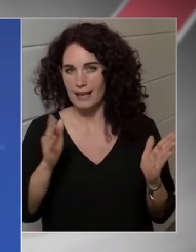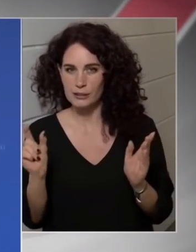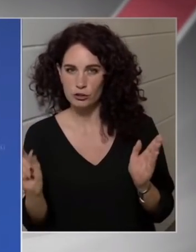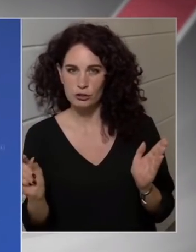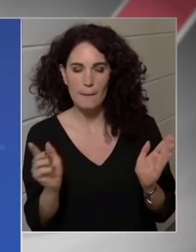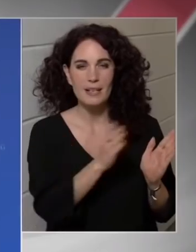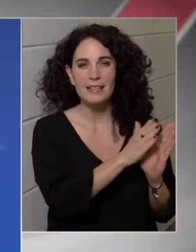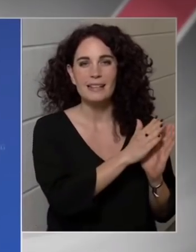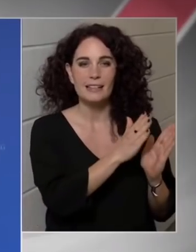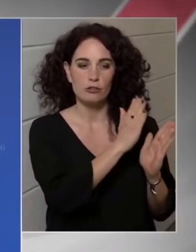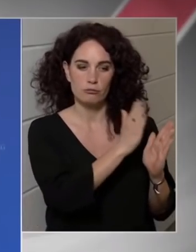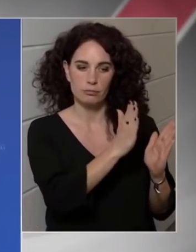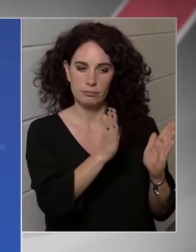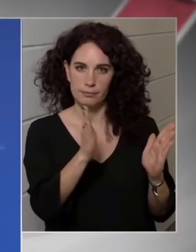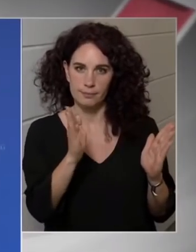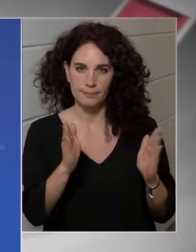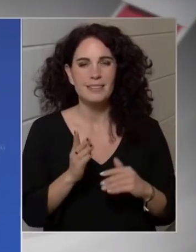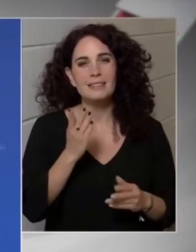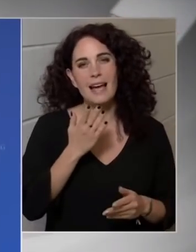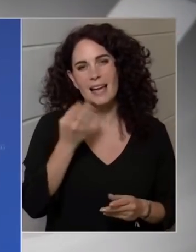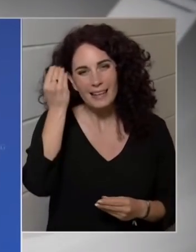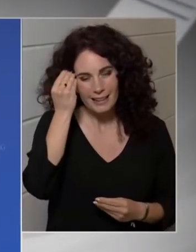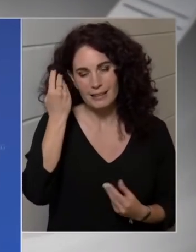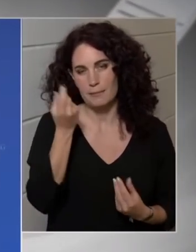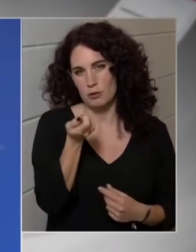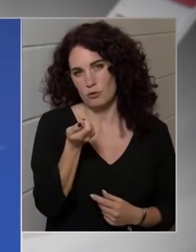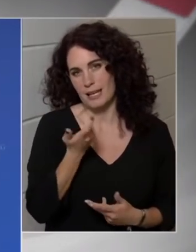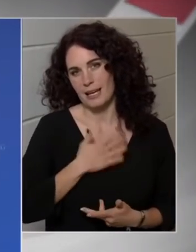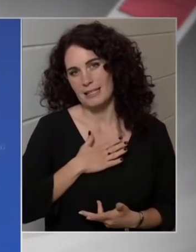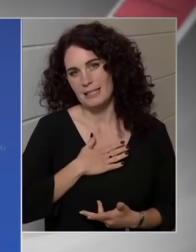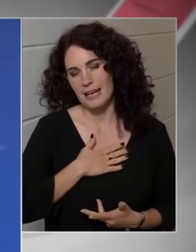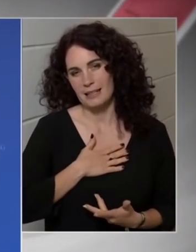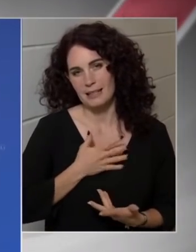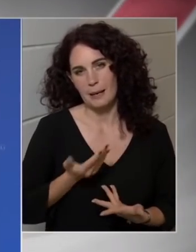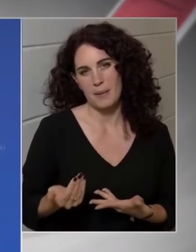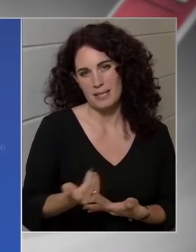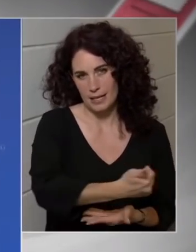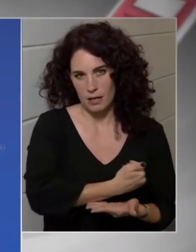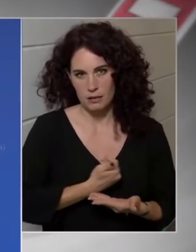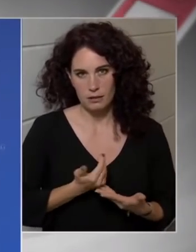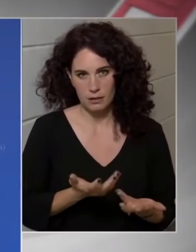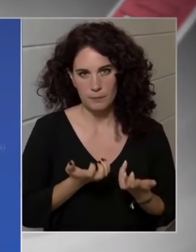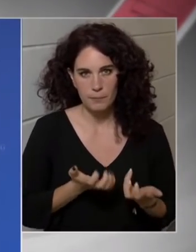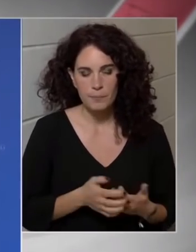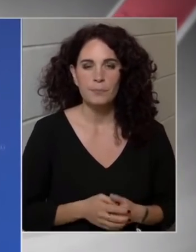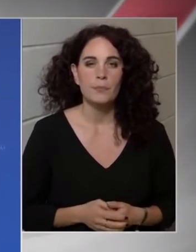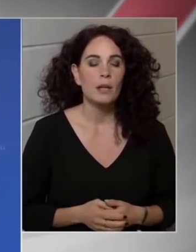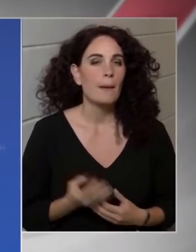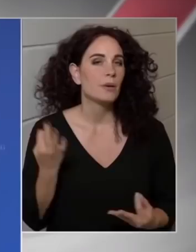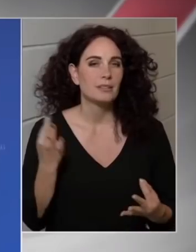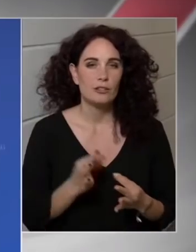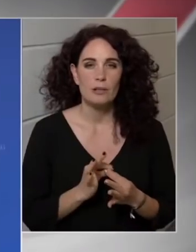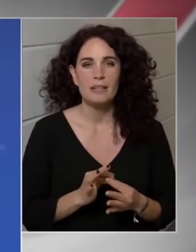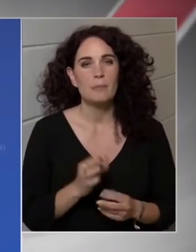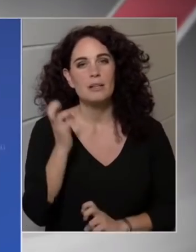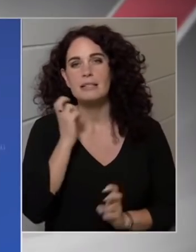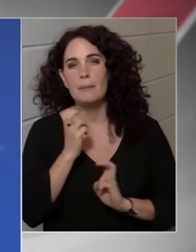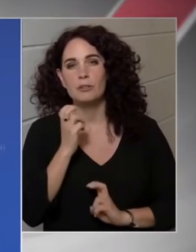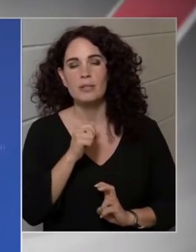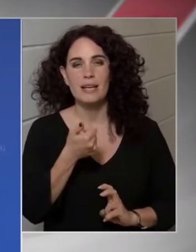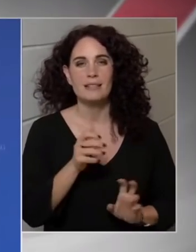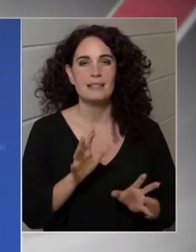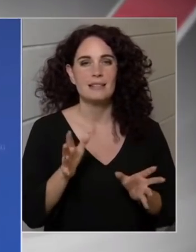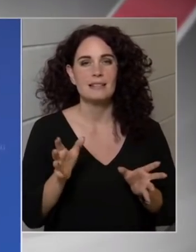hogy mondják, ezt értelmes összegeket szeretnénk beszedni, hiszen itt ebben az esetben nem az számít, hogy egy-egy szektorban ez